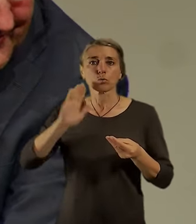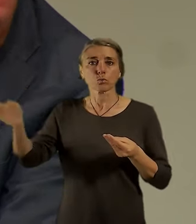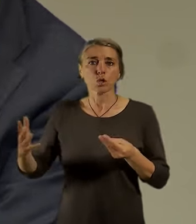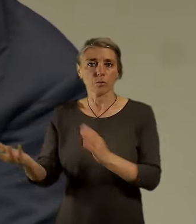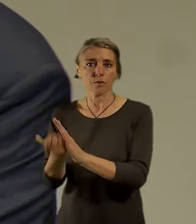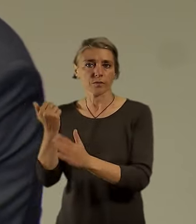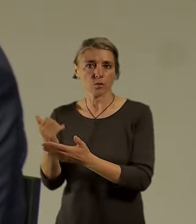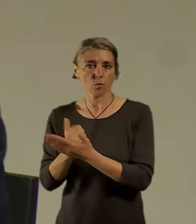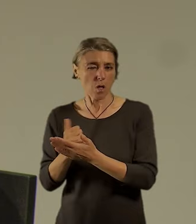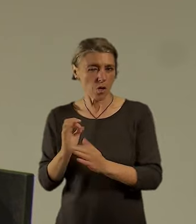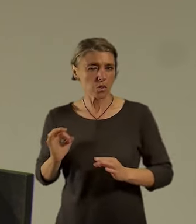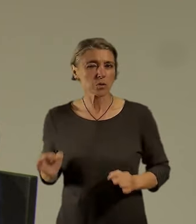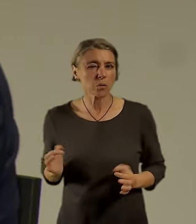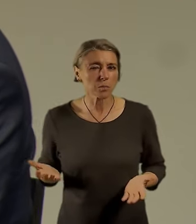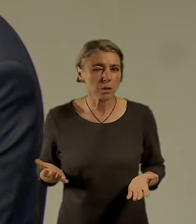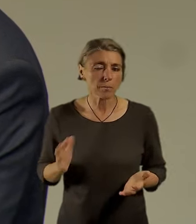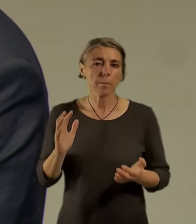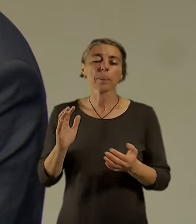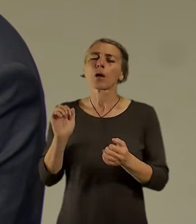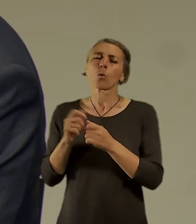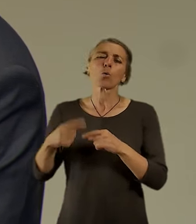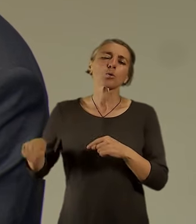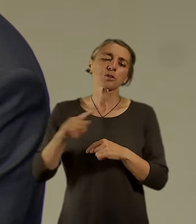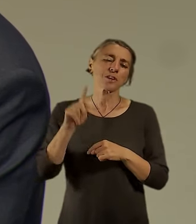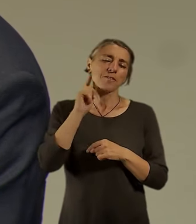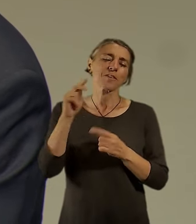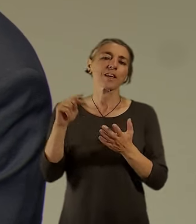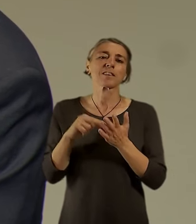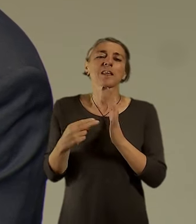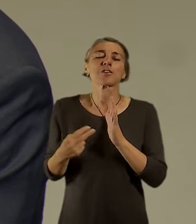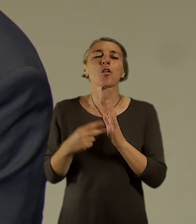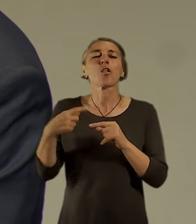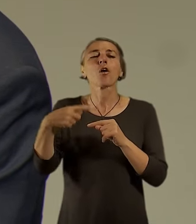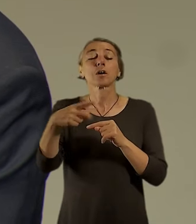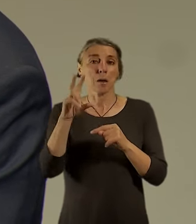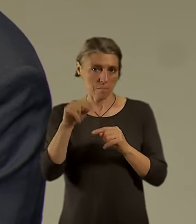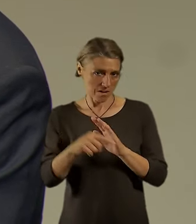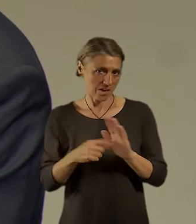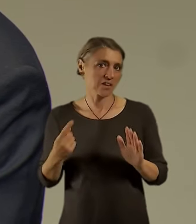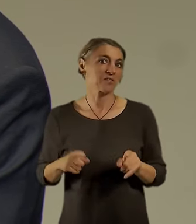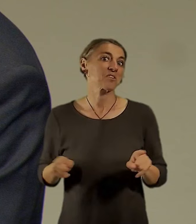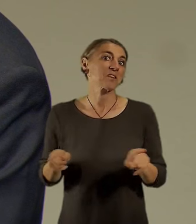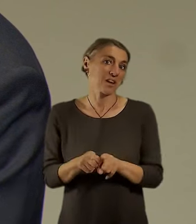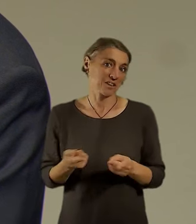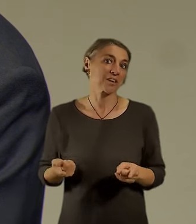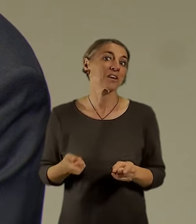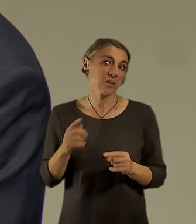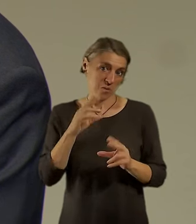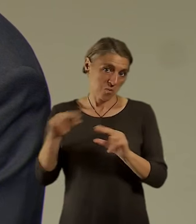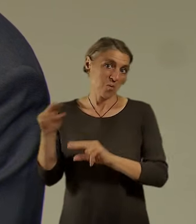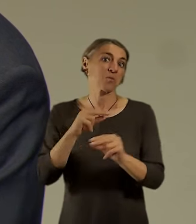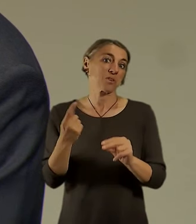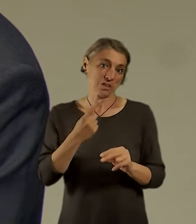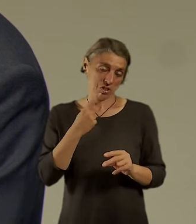že jo, mě to taky jako hrozně baví. Je jako taková teorie, trošku hrozivá, která jako hodně natvrdo